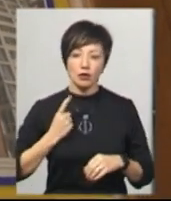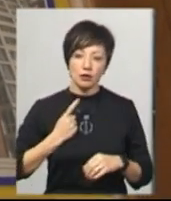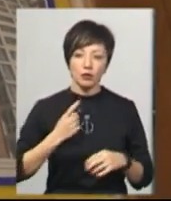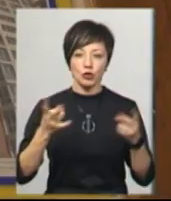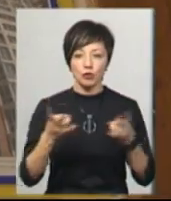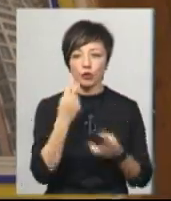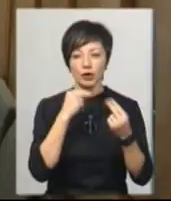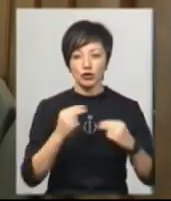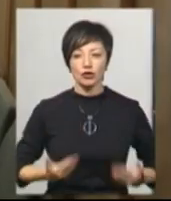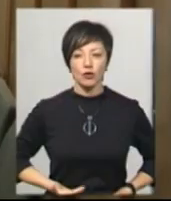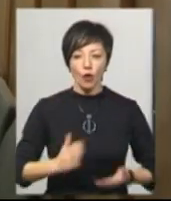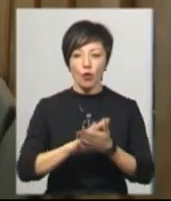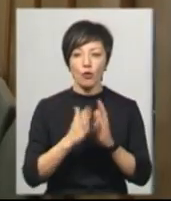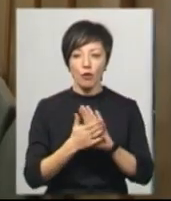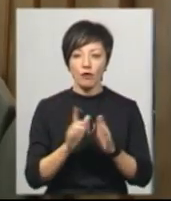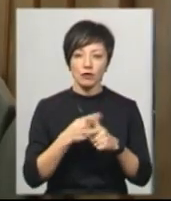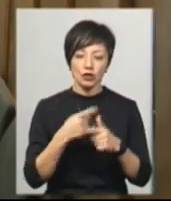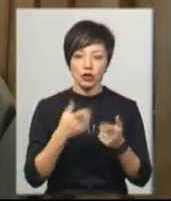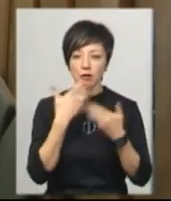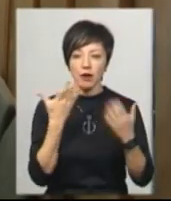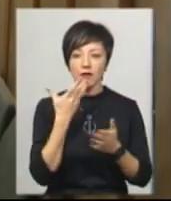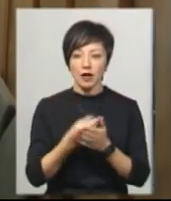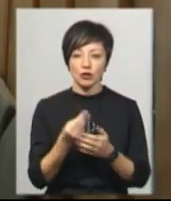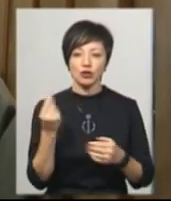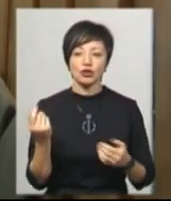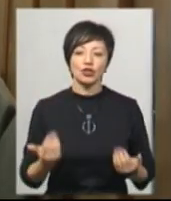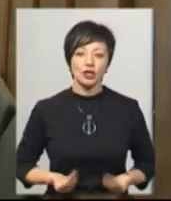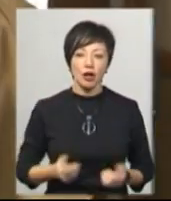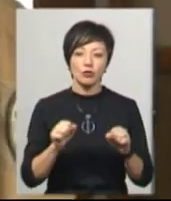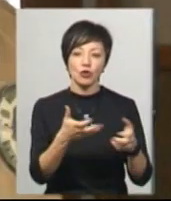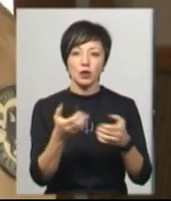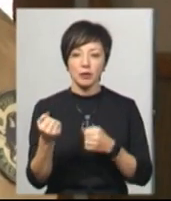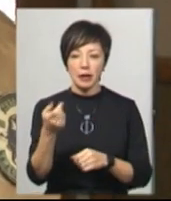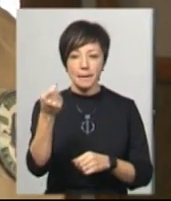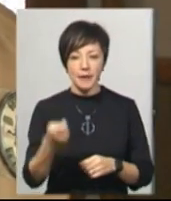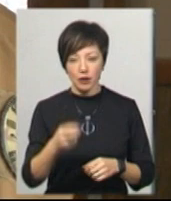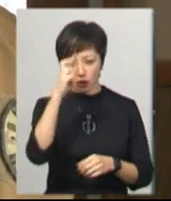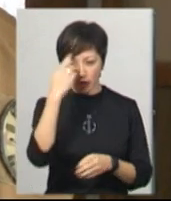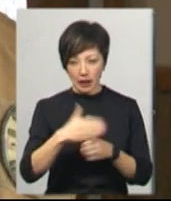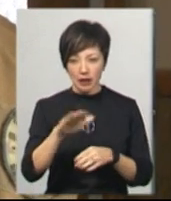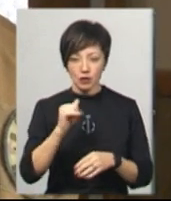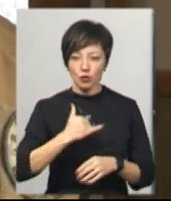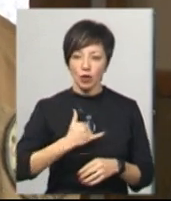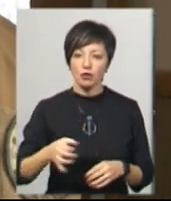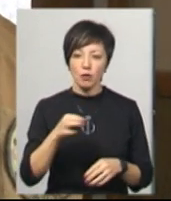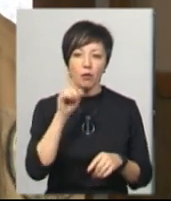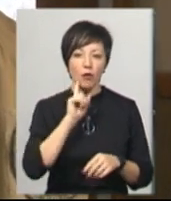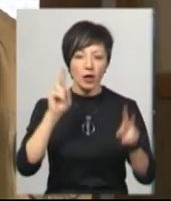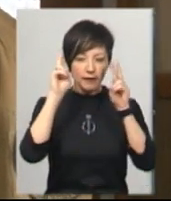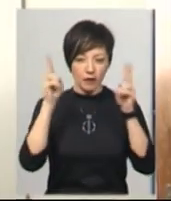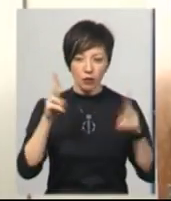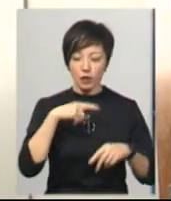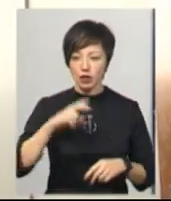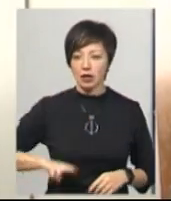потребують поліпшення житлових умов, чи не мають власного житла, зможуть отримати пільгові державні кредити у нашій області, поки невідомо,